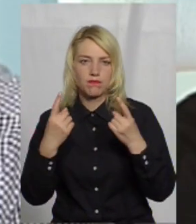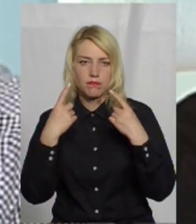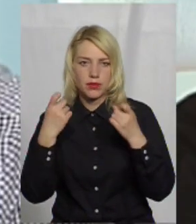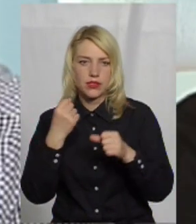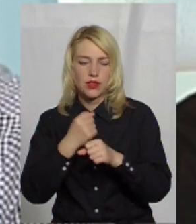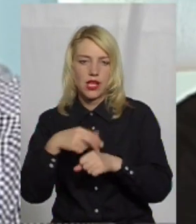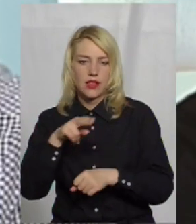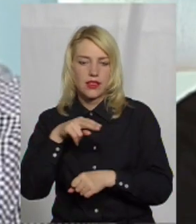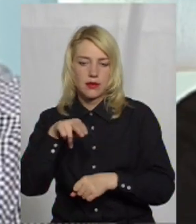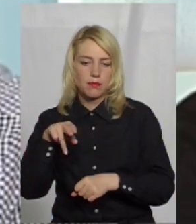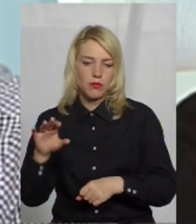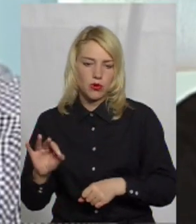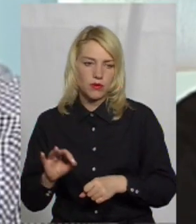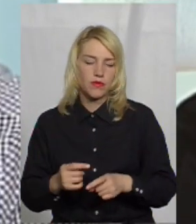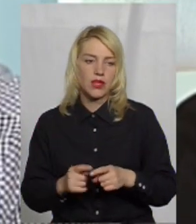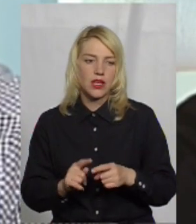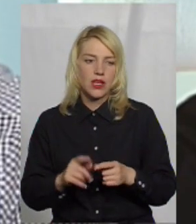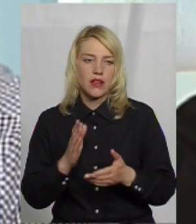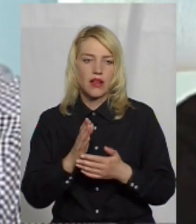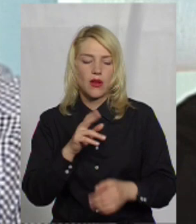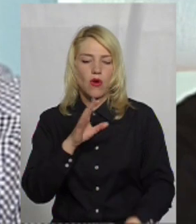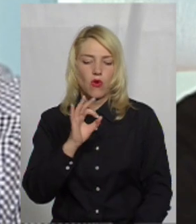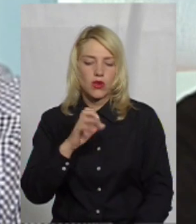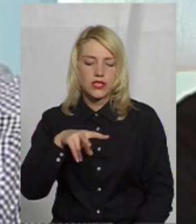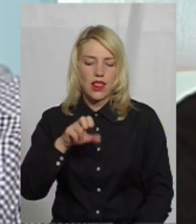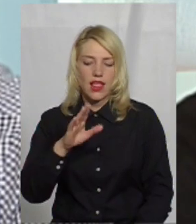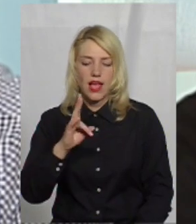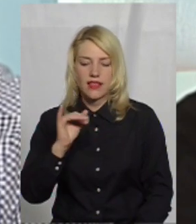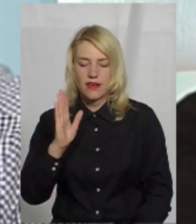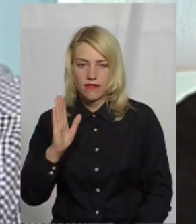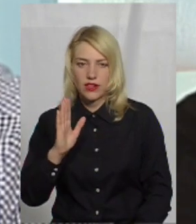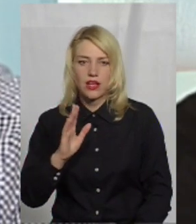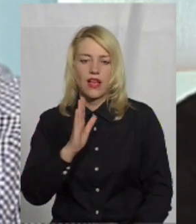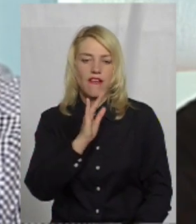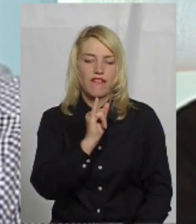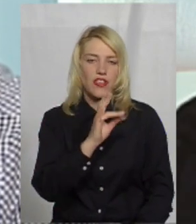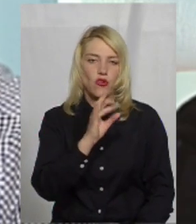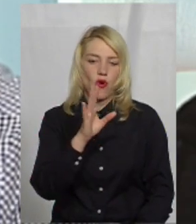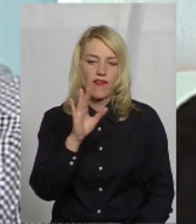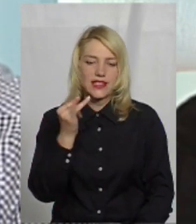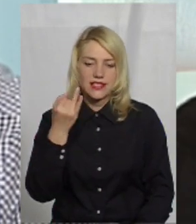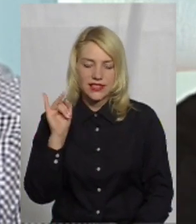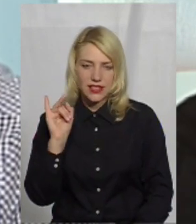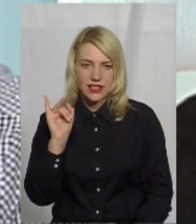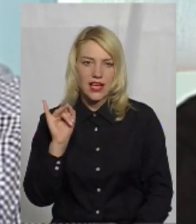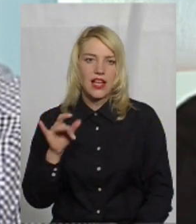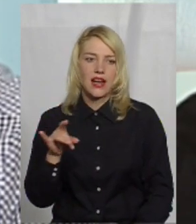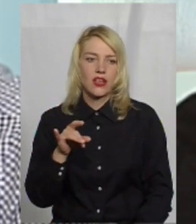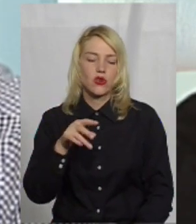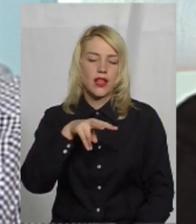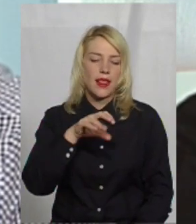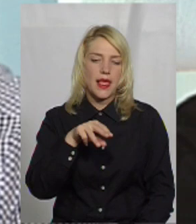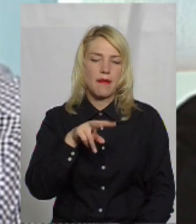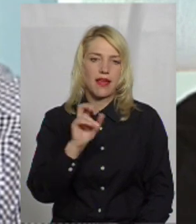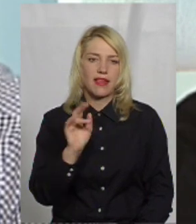підрозділи осламів, Вінковецький район також ще не має, ОТГ, і Селоленківці, там є в нас ОТГ, це